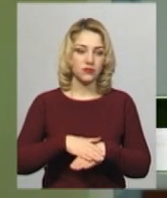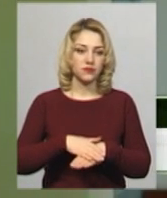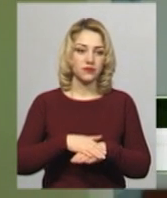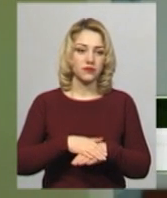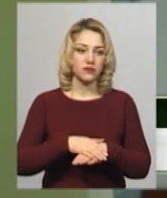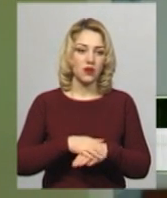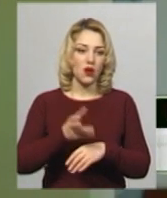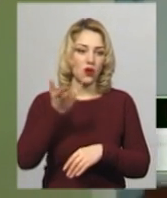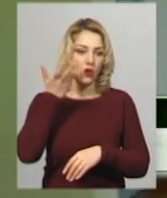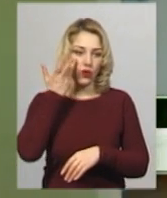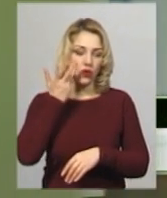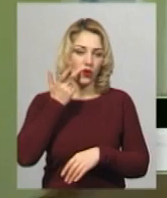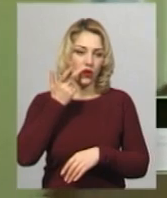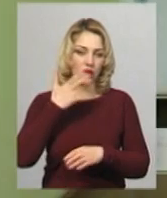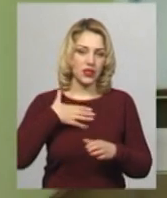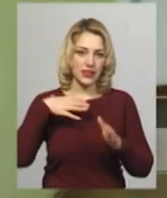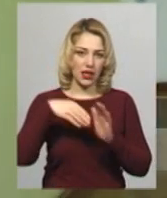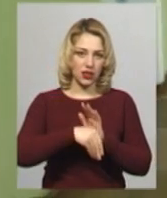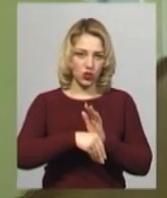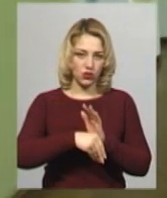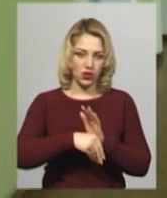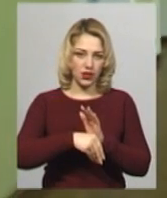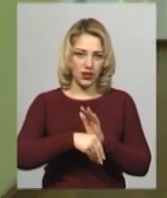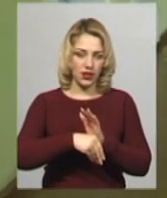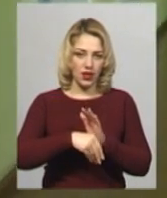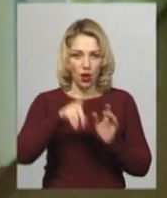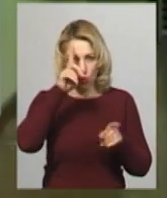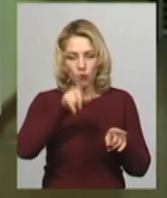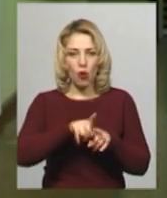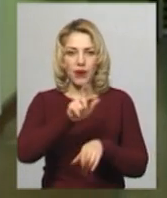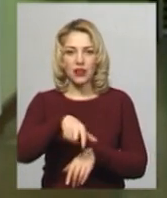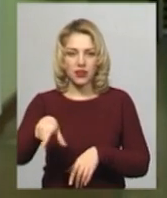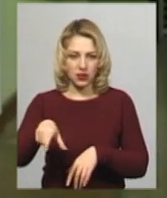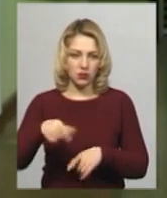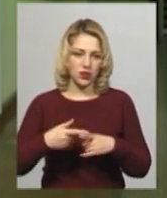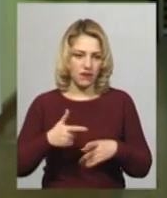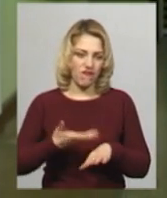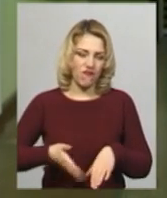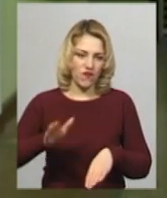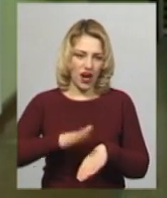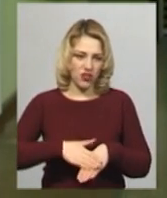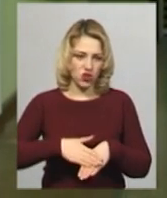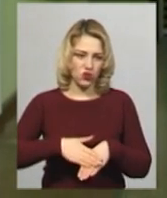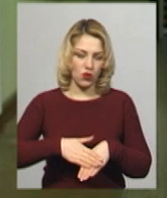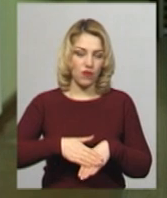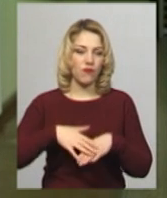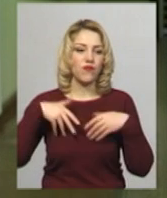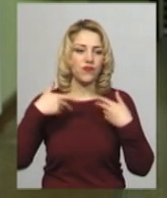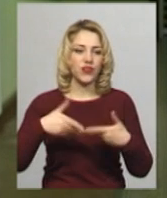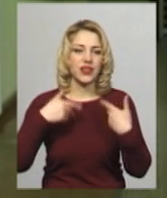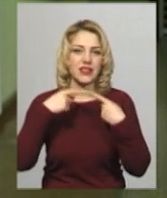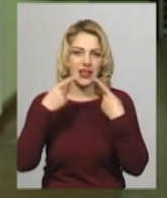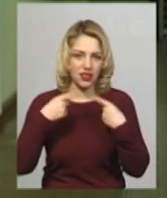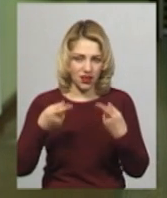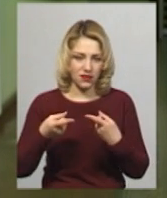коли загинули побратими, це дуже важко. Чекаємо поповнення зараз і чекаємо.